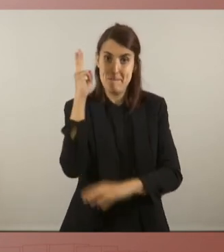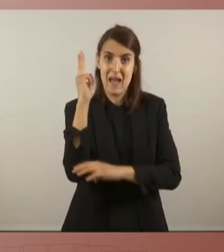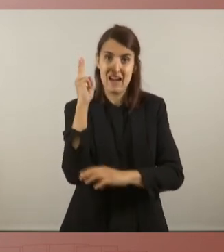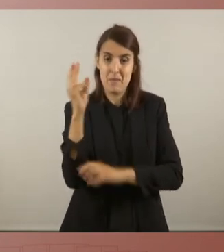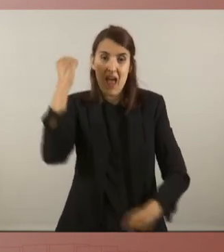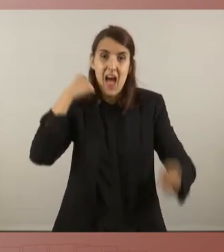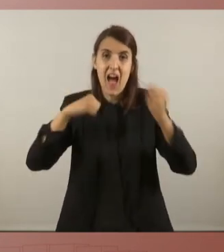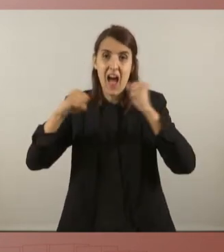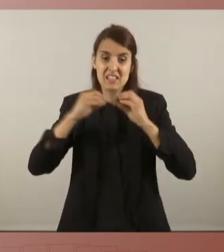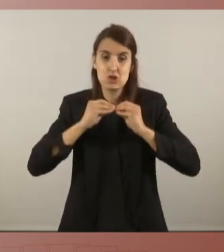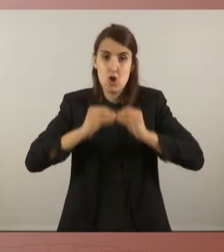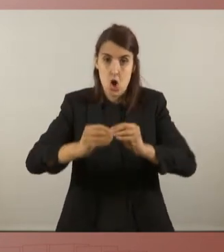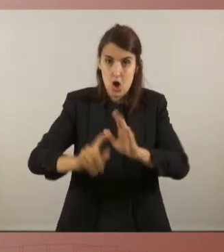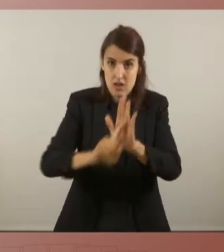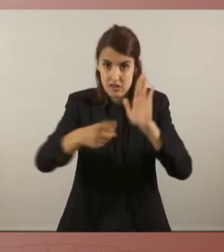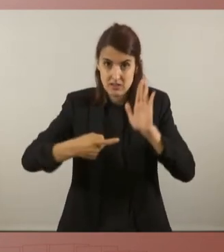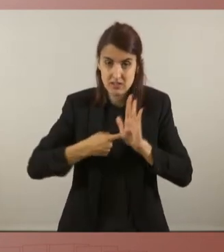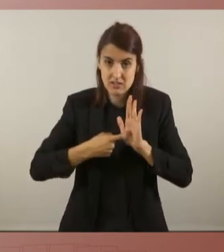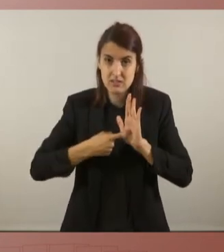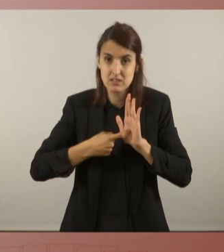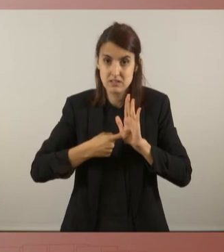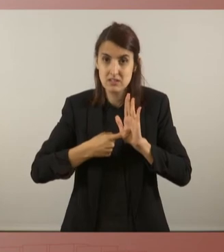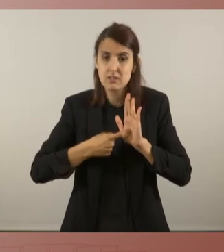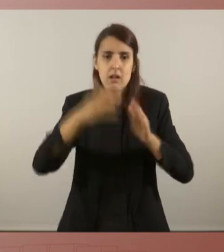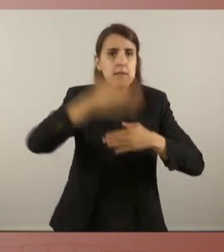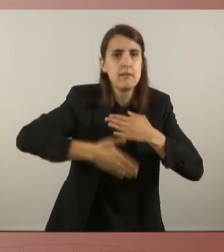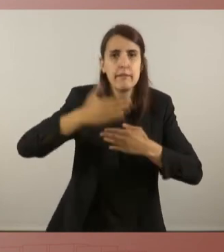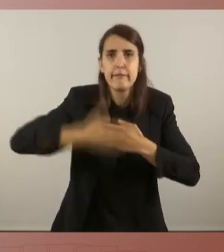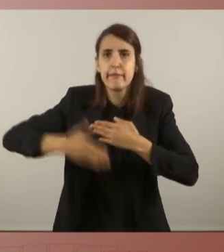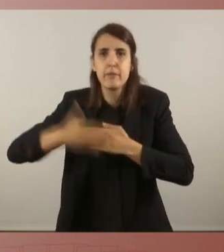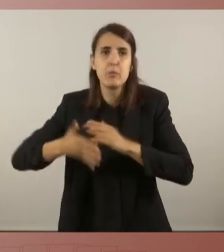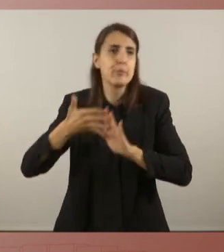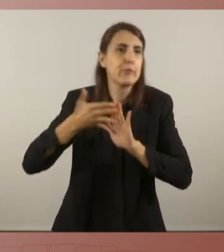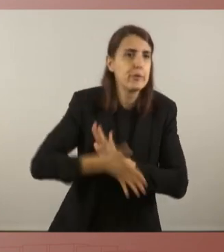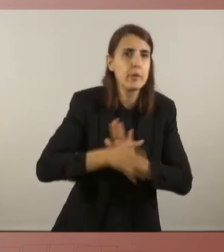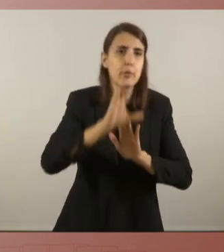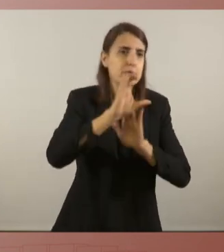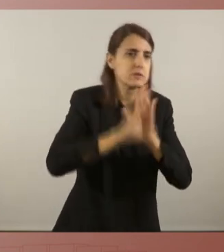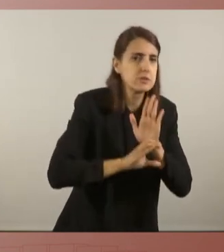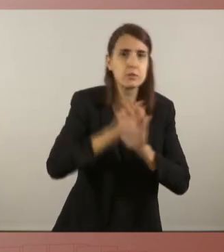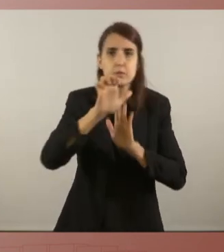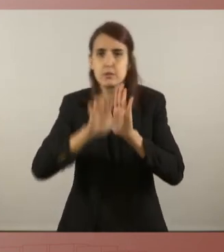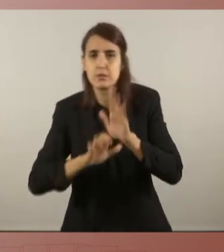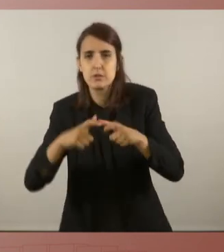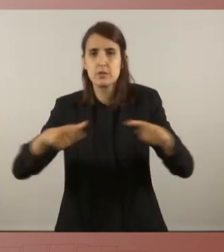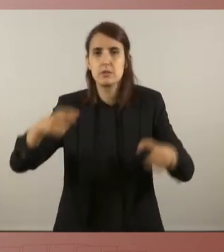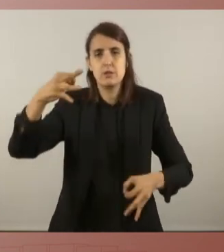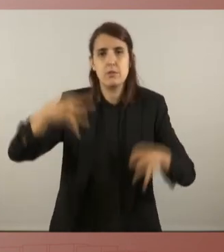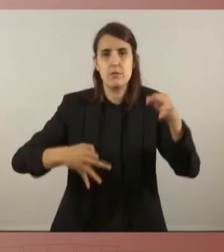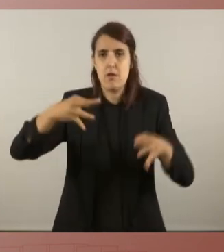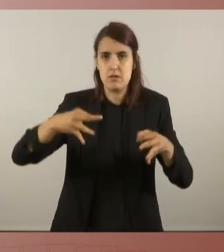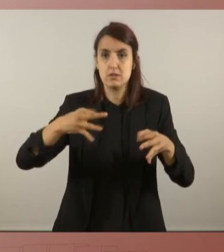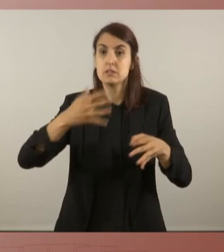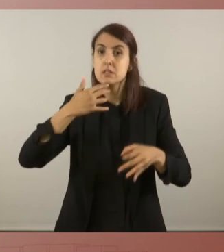aquella funció executiva del Govern no trobi un límit en l'Estatut, la Constitució i en el Tribunal Constitucional quan es tracta de